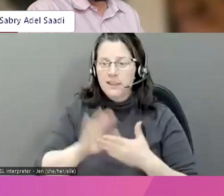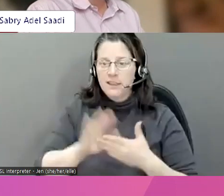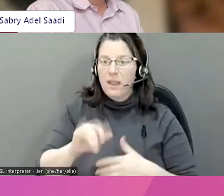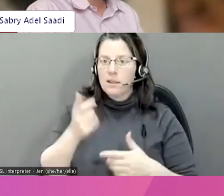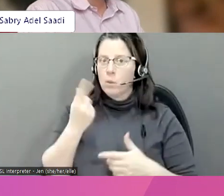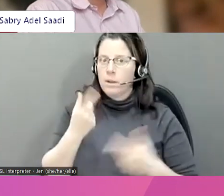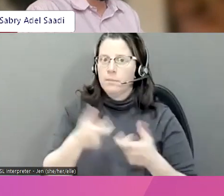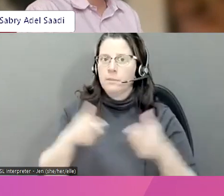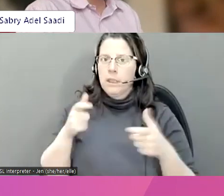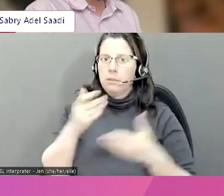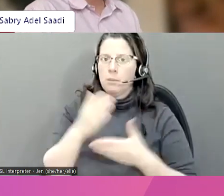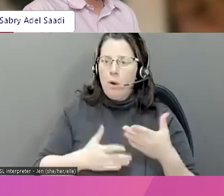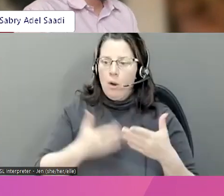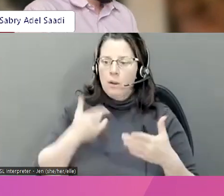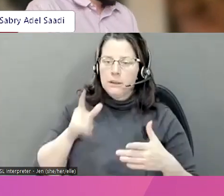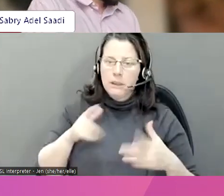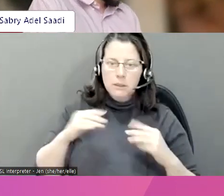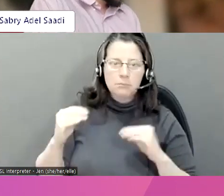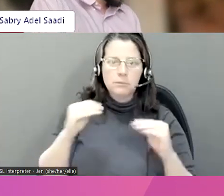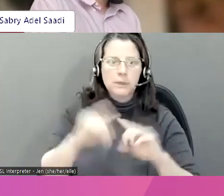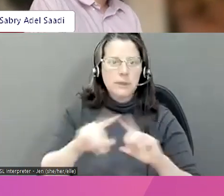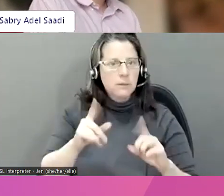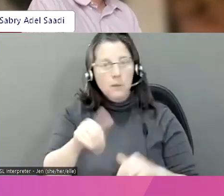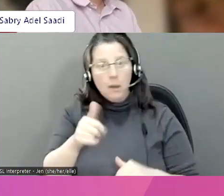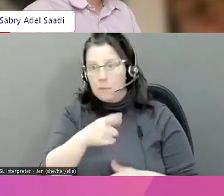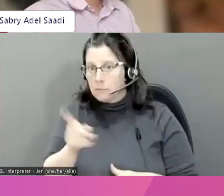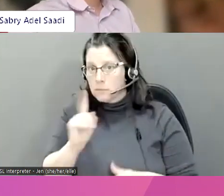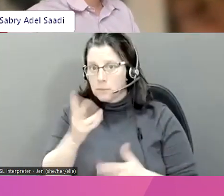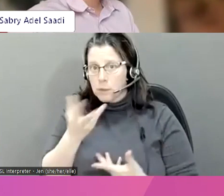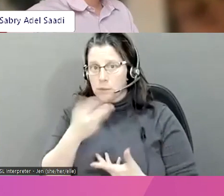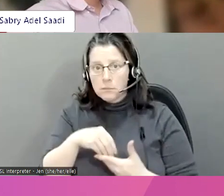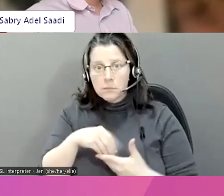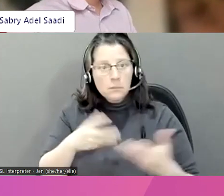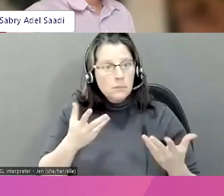réflexions qui vont ne pas aider.